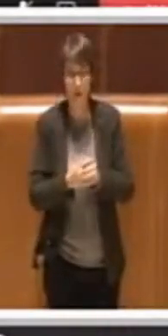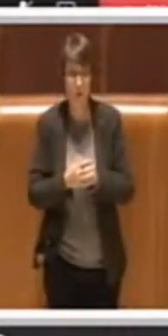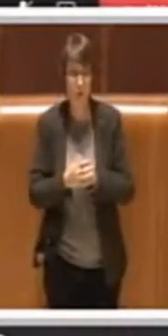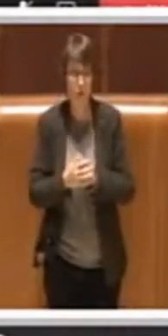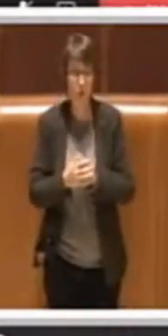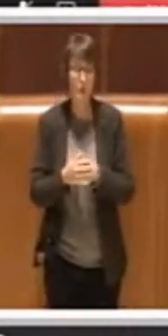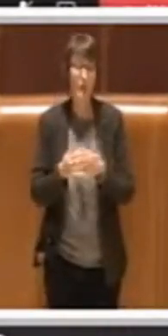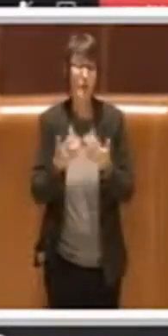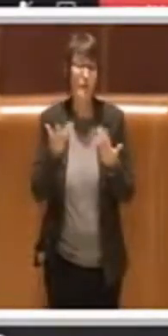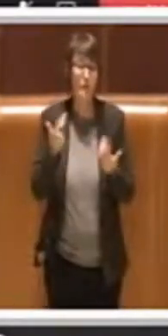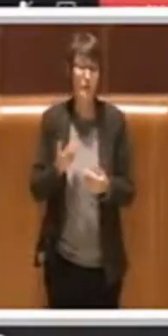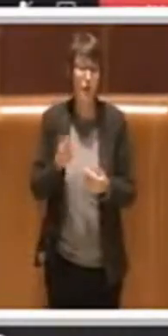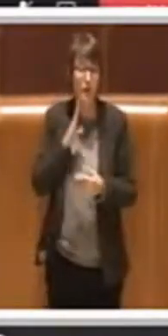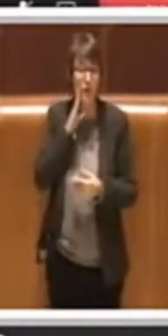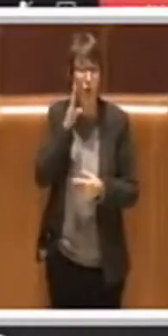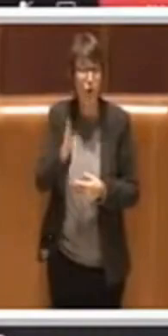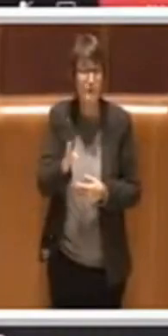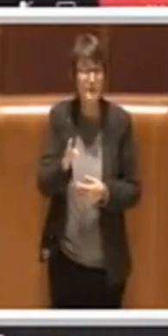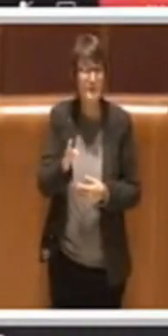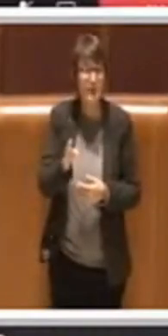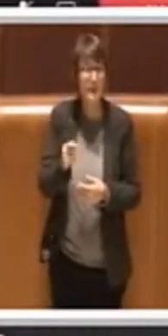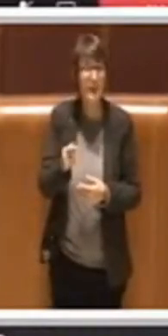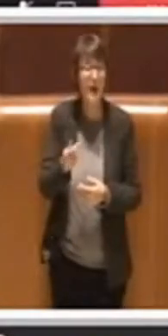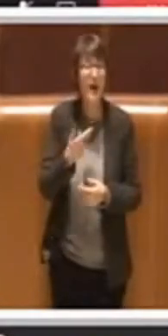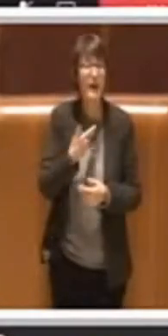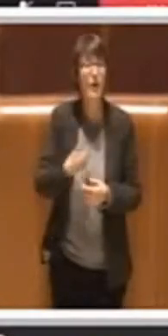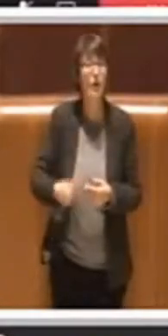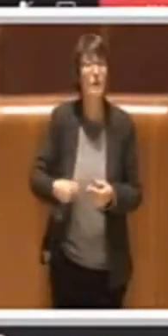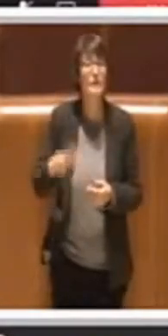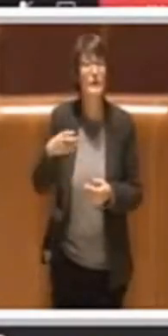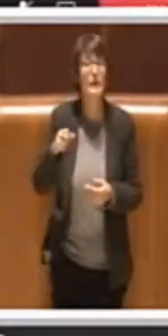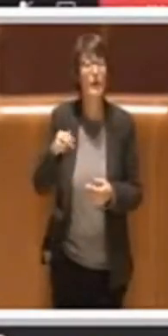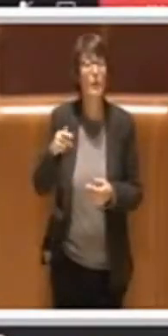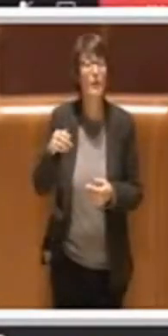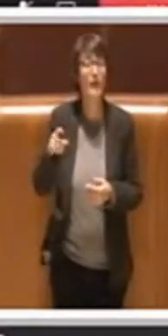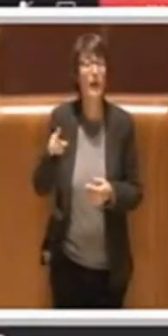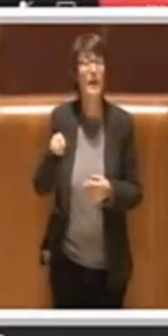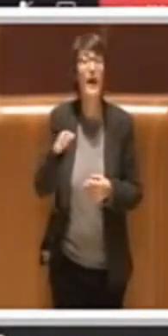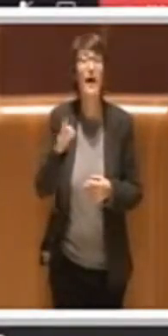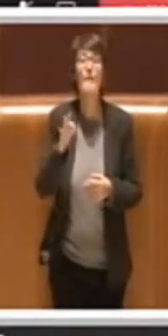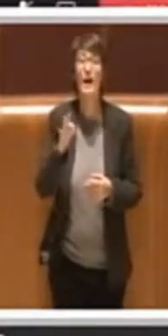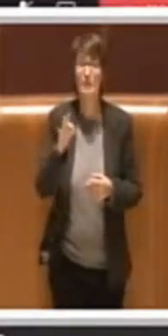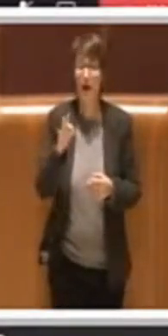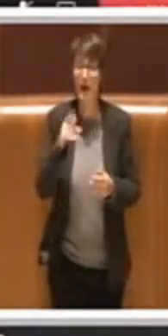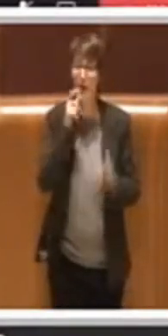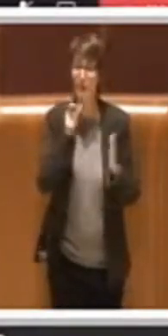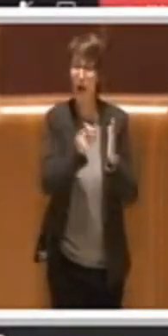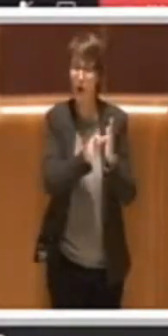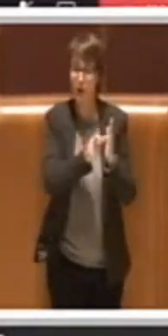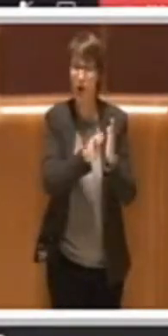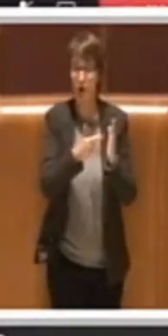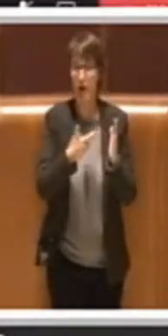farmacap se vede a pagina 60 del piano sociale la troverà. Grazie.